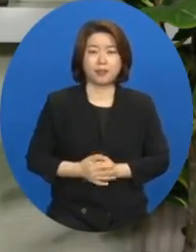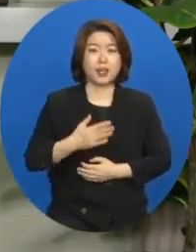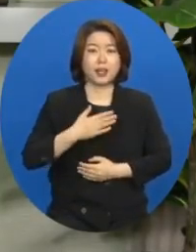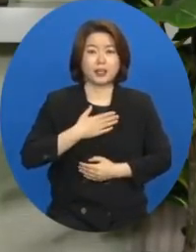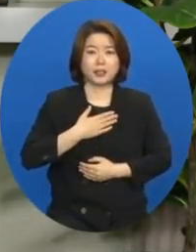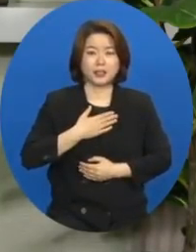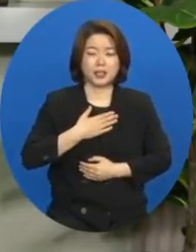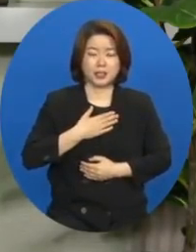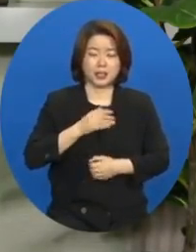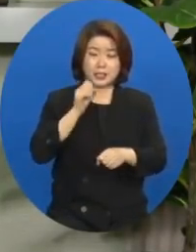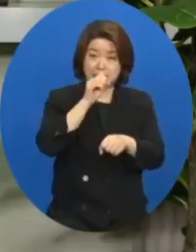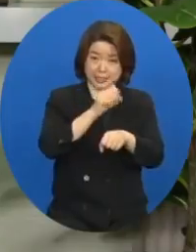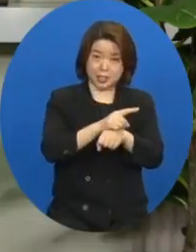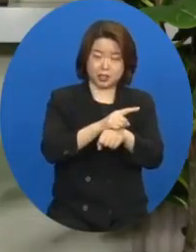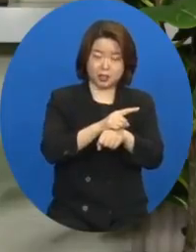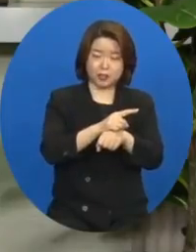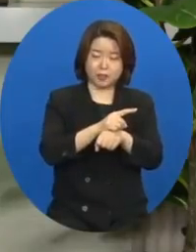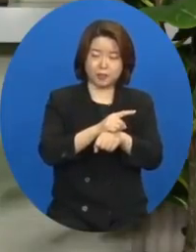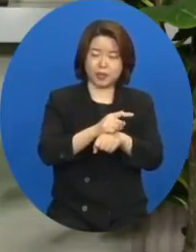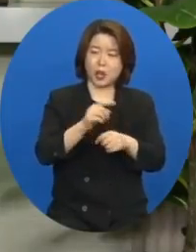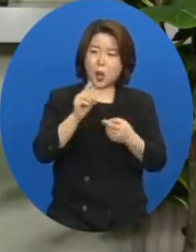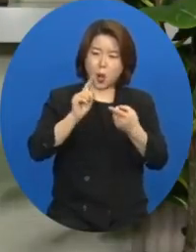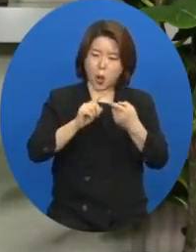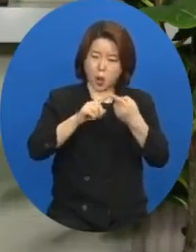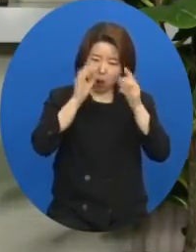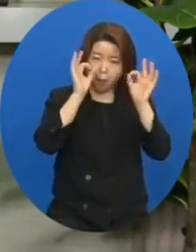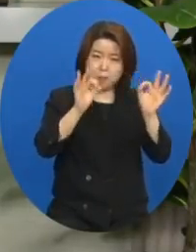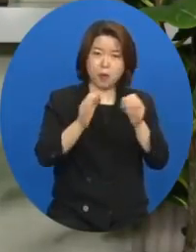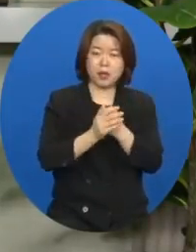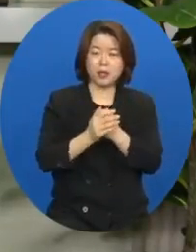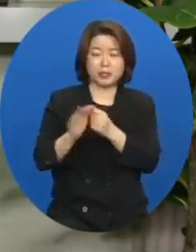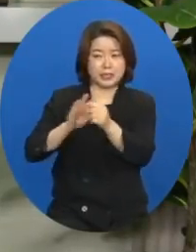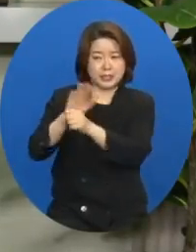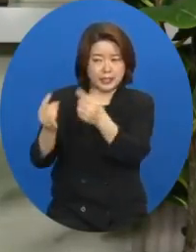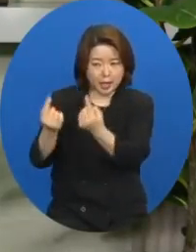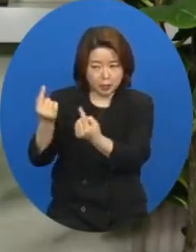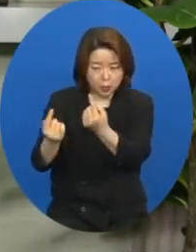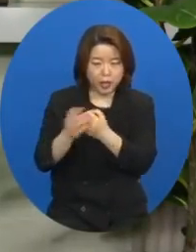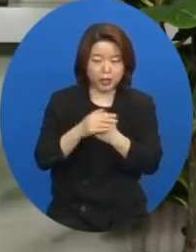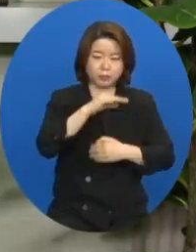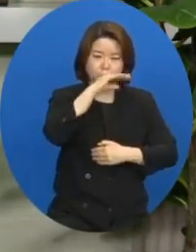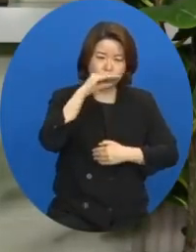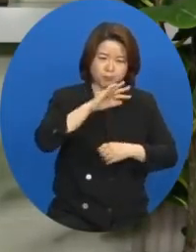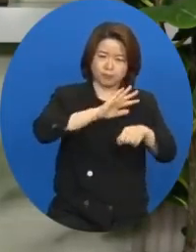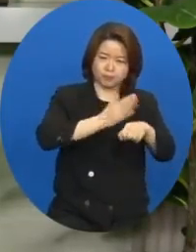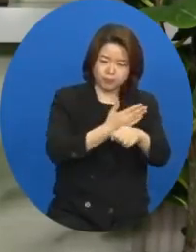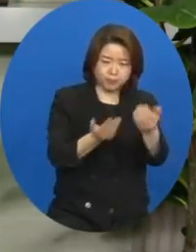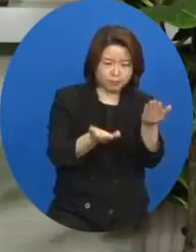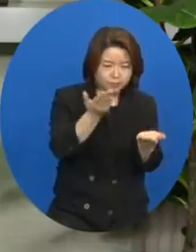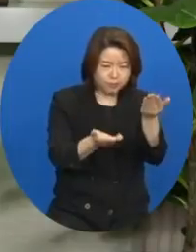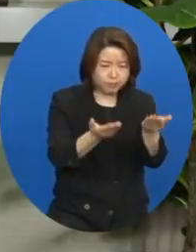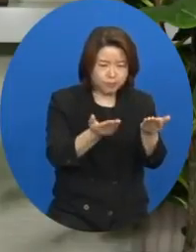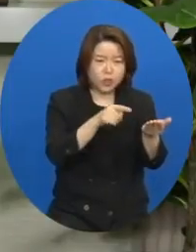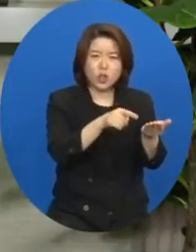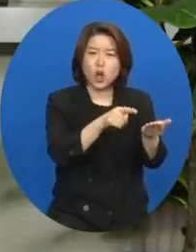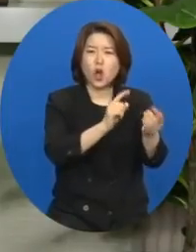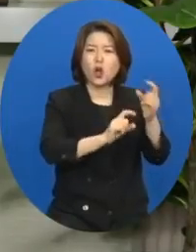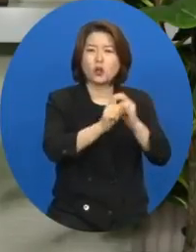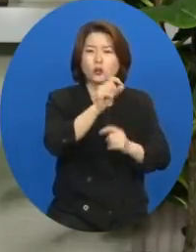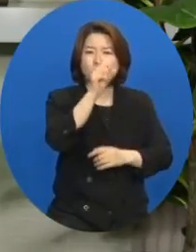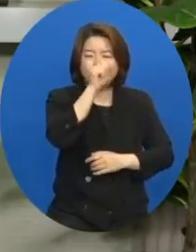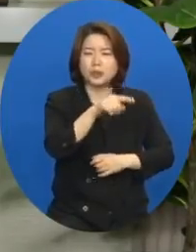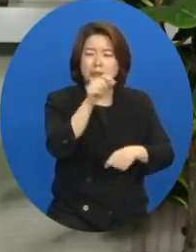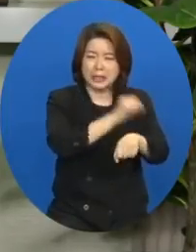성품 제 성향상 사랑보다는 옳고 그런 것을 따지는 것을 더 좋아하는 그런